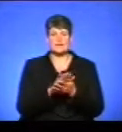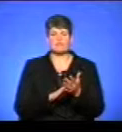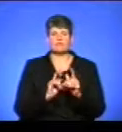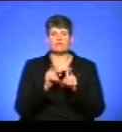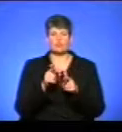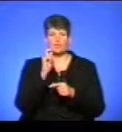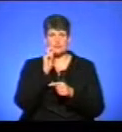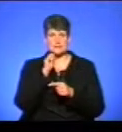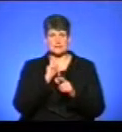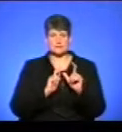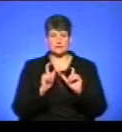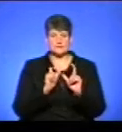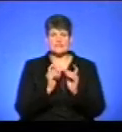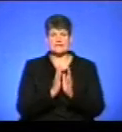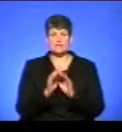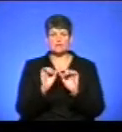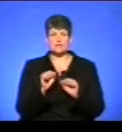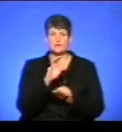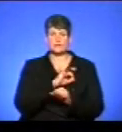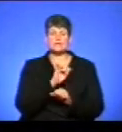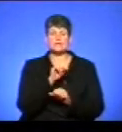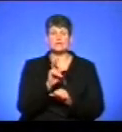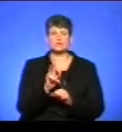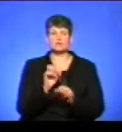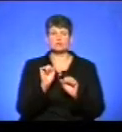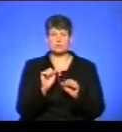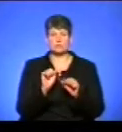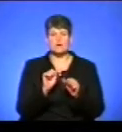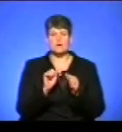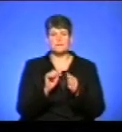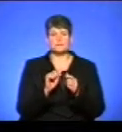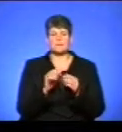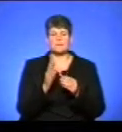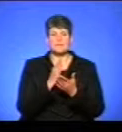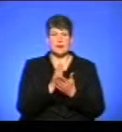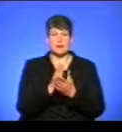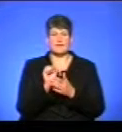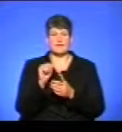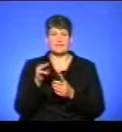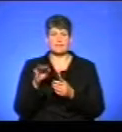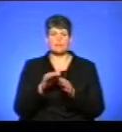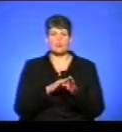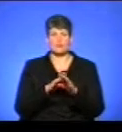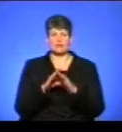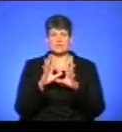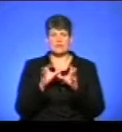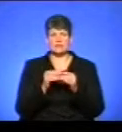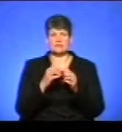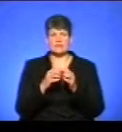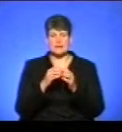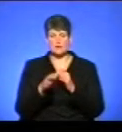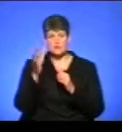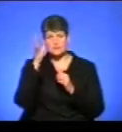вишів. Системою можуть скористатися ті, у кого є атестат про повну загальну середню освіту і результати